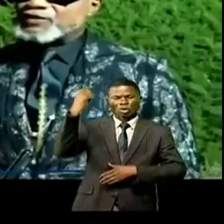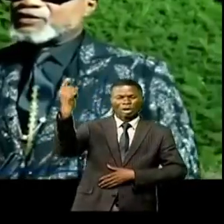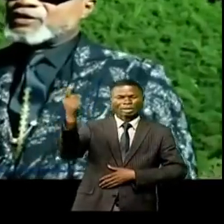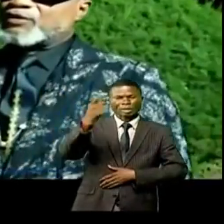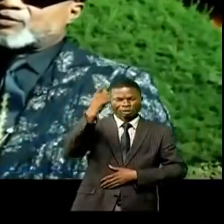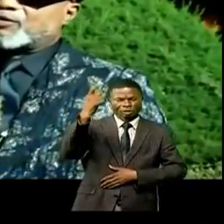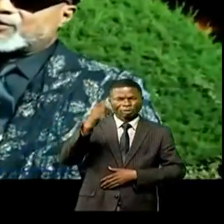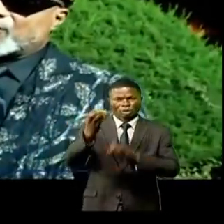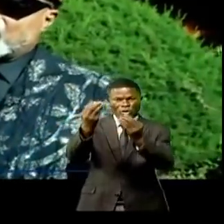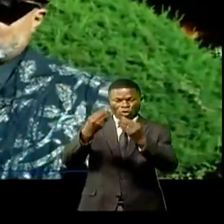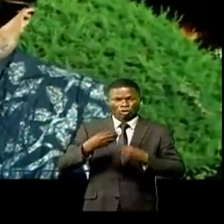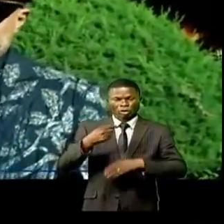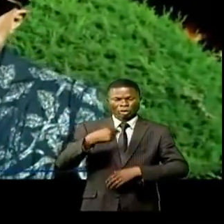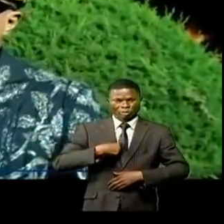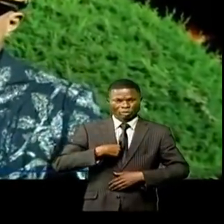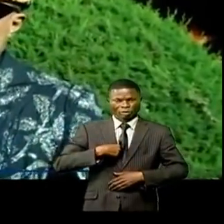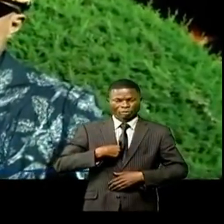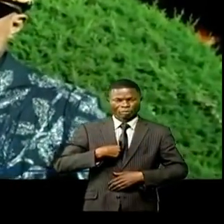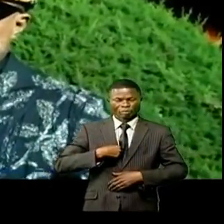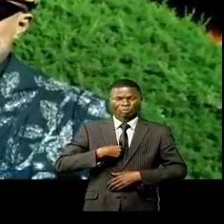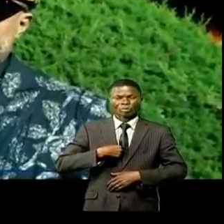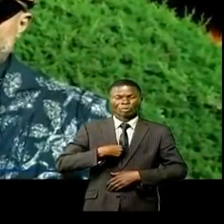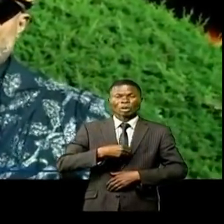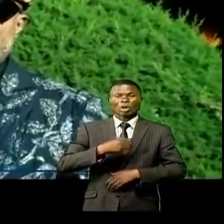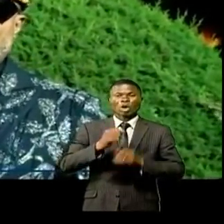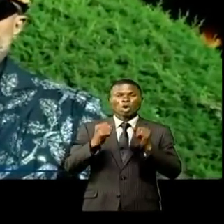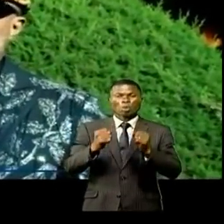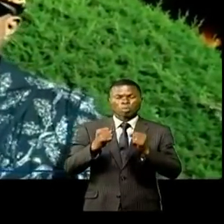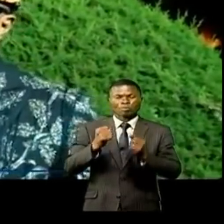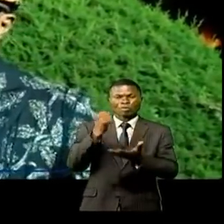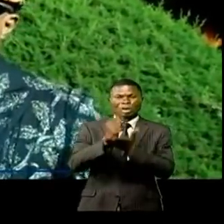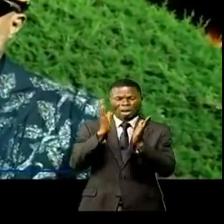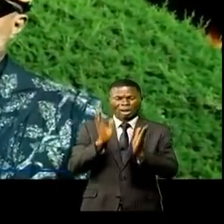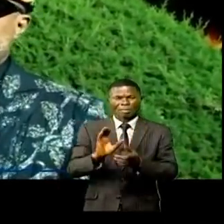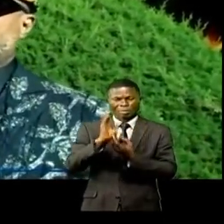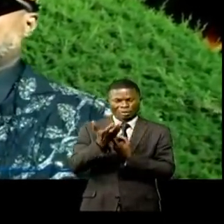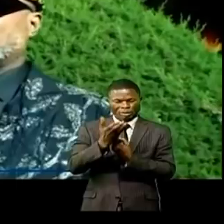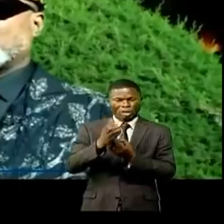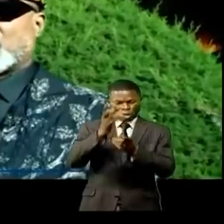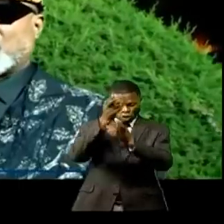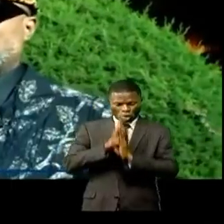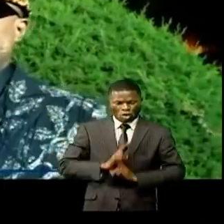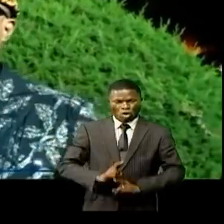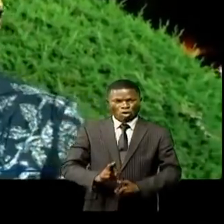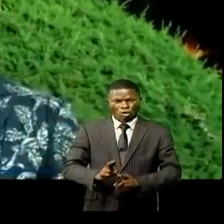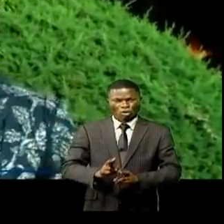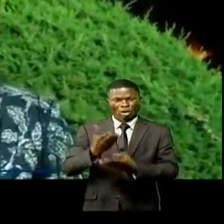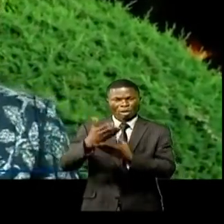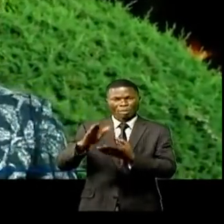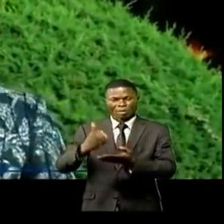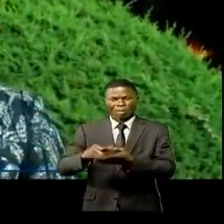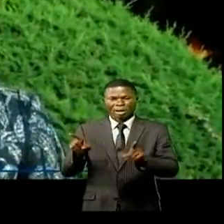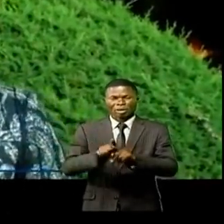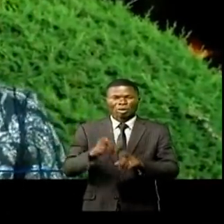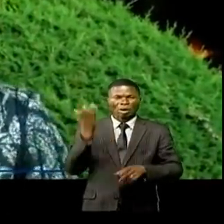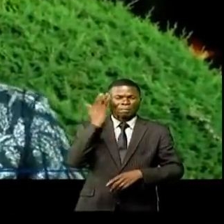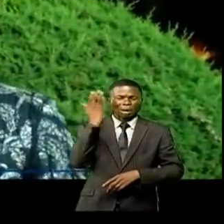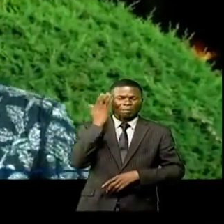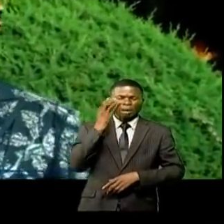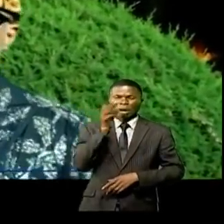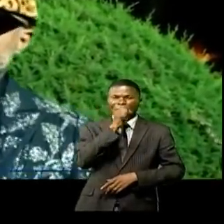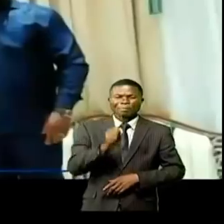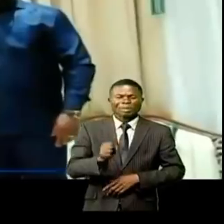on m'a décerné le titre d'ambassadeur de la culture, j'ai dit que je partage cet honneur avec les grands comme Taboulaye, Papa Ouemba,